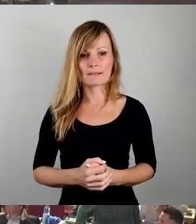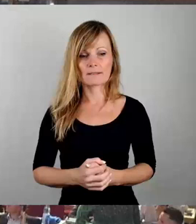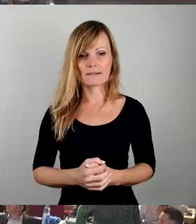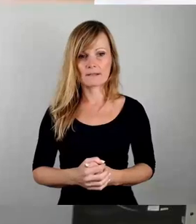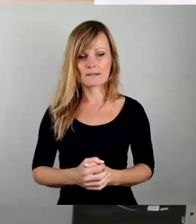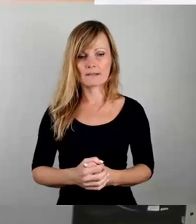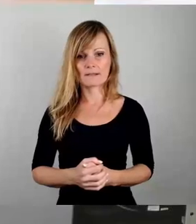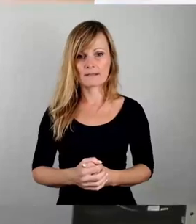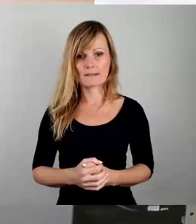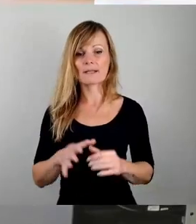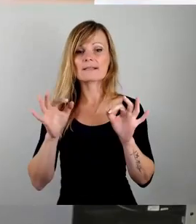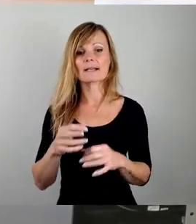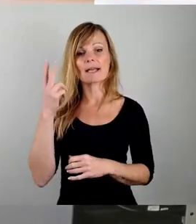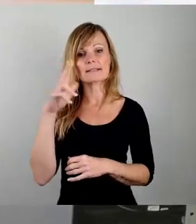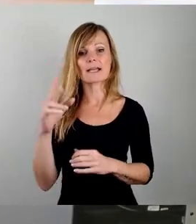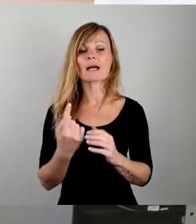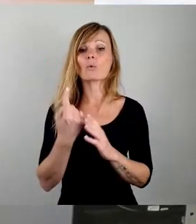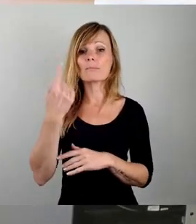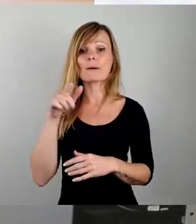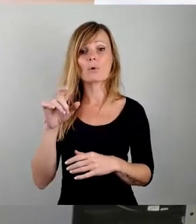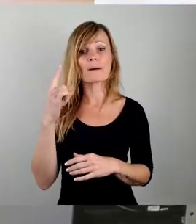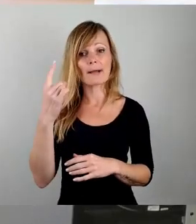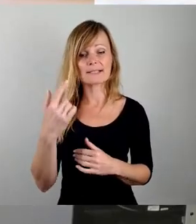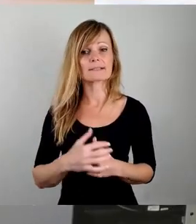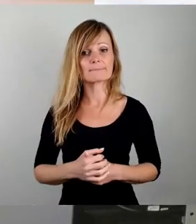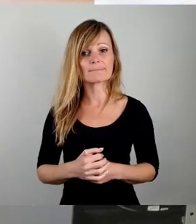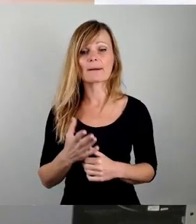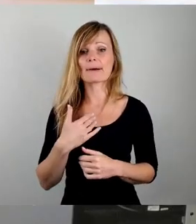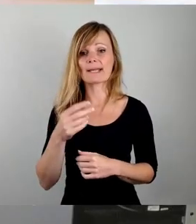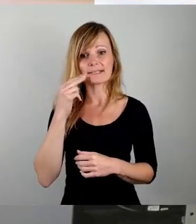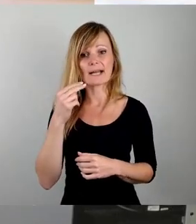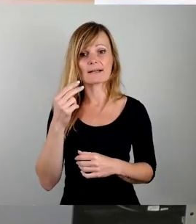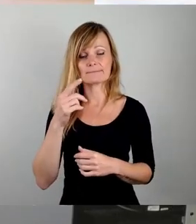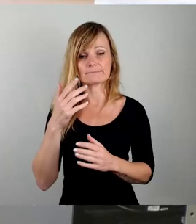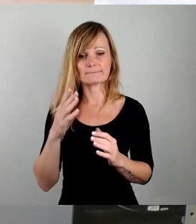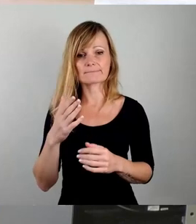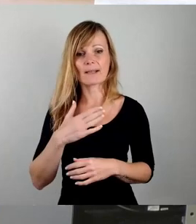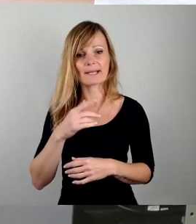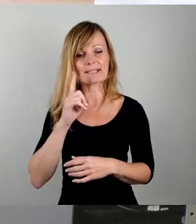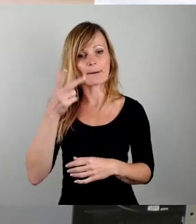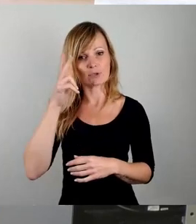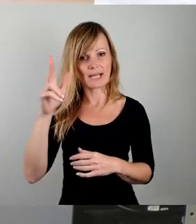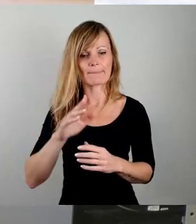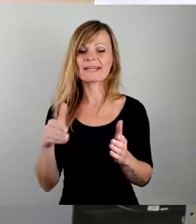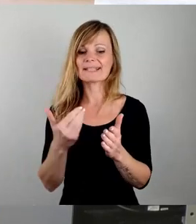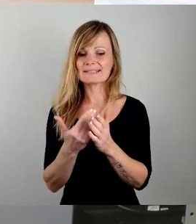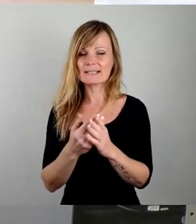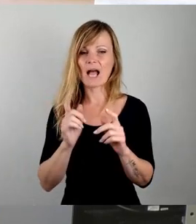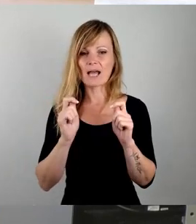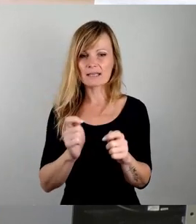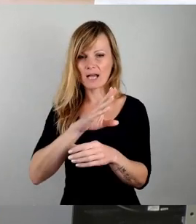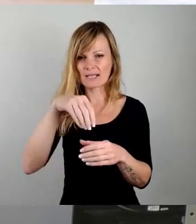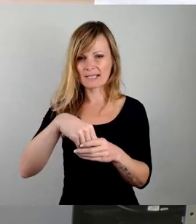Sehr geehrter Herr Oberbürgermeister, meine Damen und Herren, in diesem Antrag geht es um mehr als